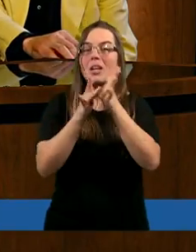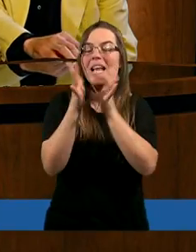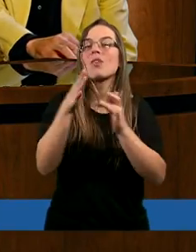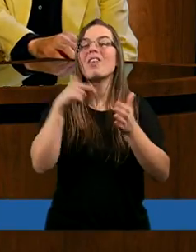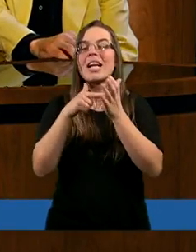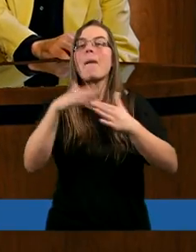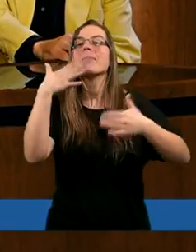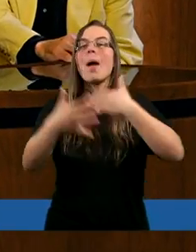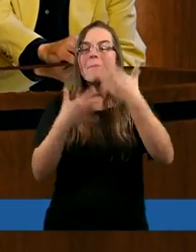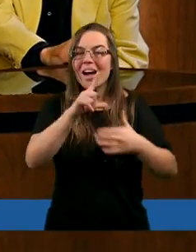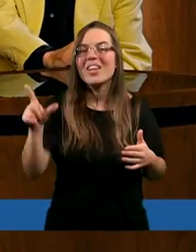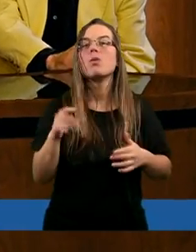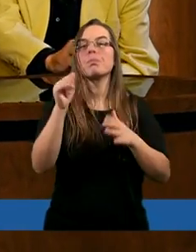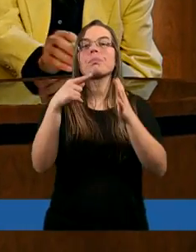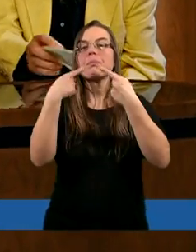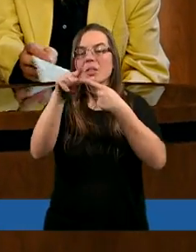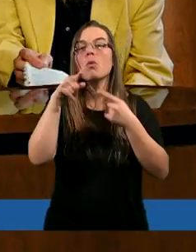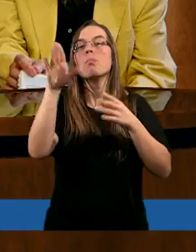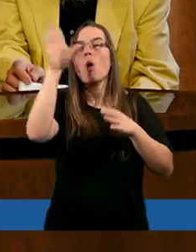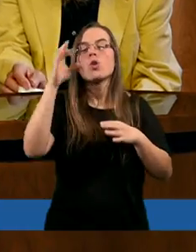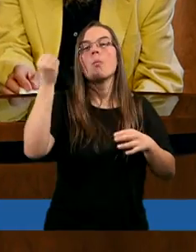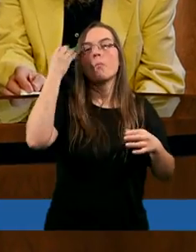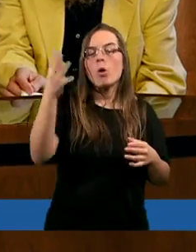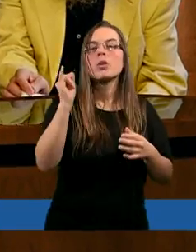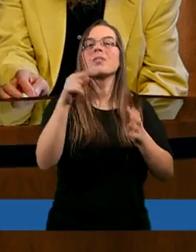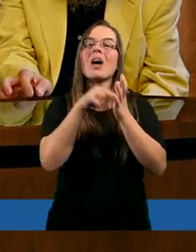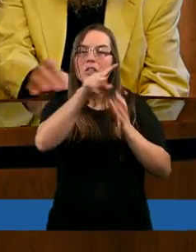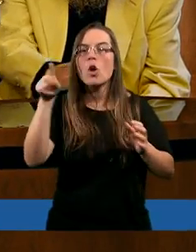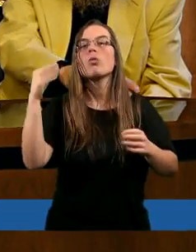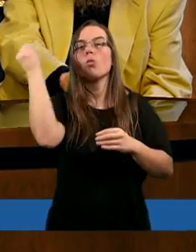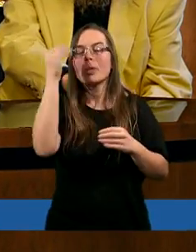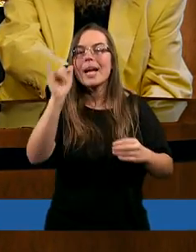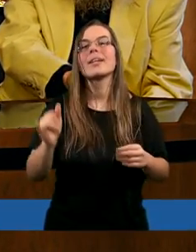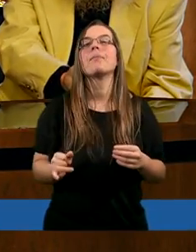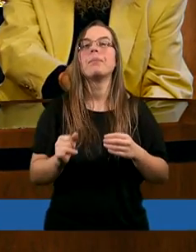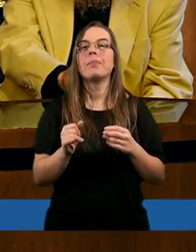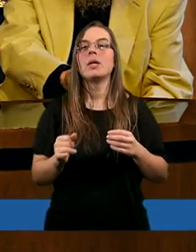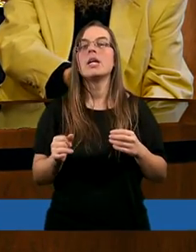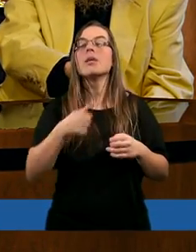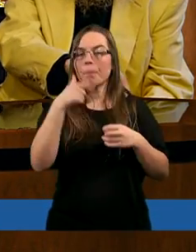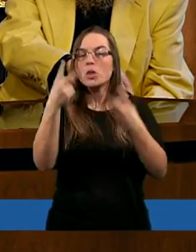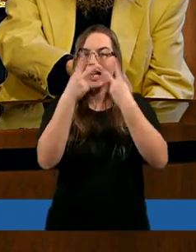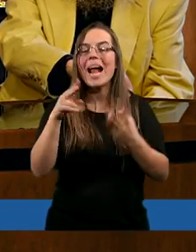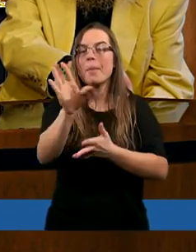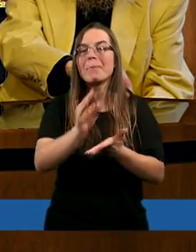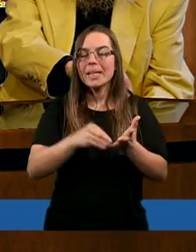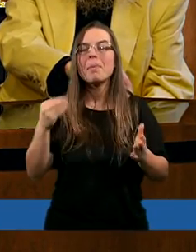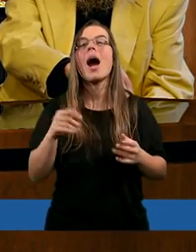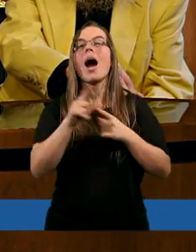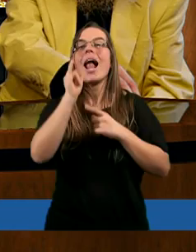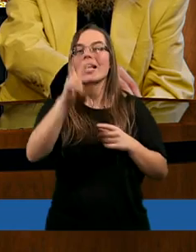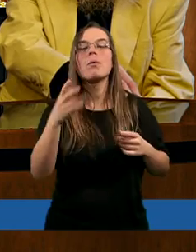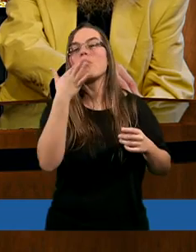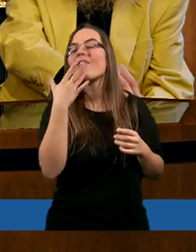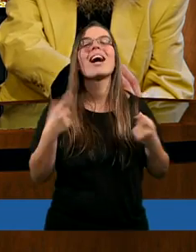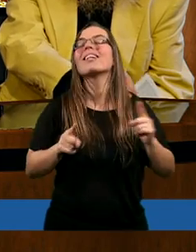właśnie przemawiał i wypływała z Niego Boża mądrość, gdzie oni, uczeni, tak? Wydawałoby się znali Pisma, ale ich